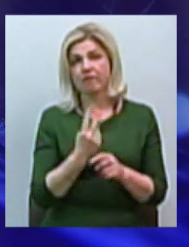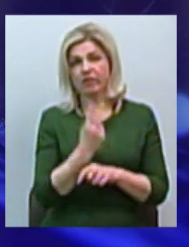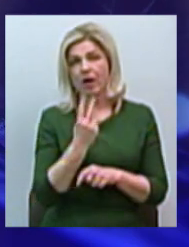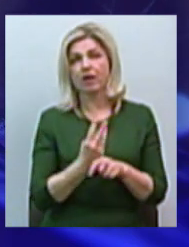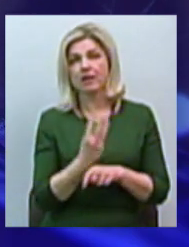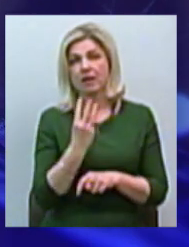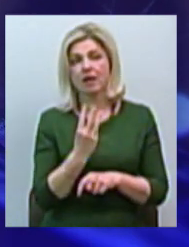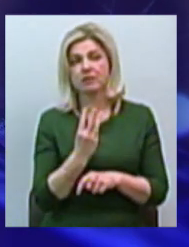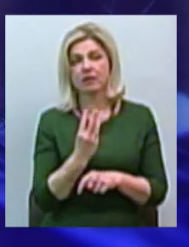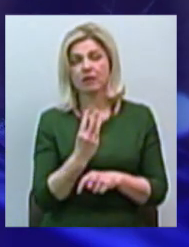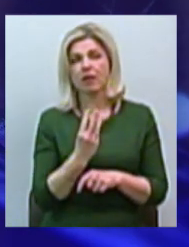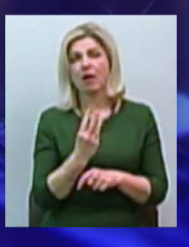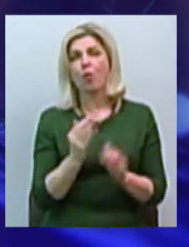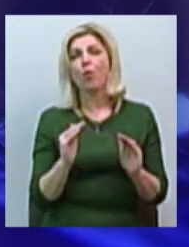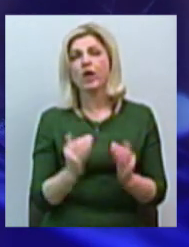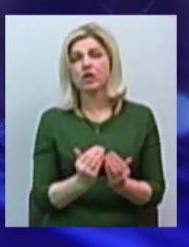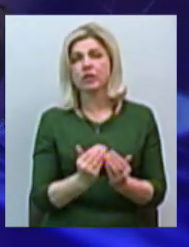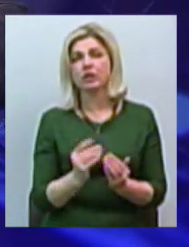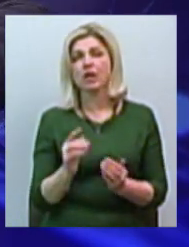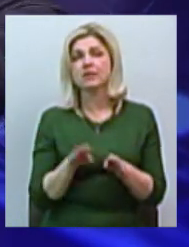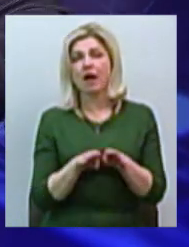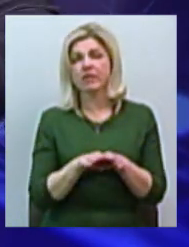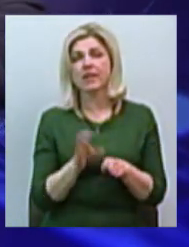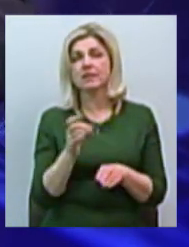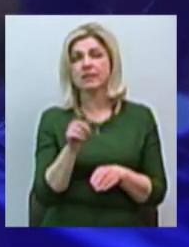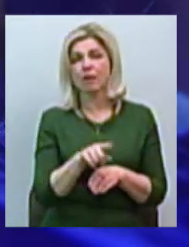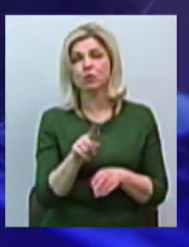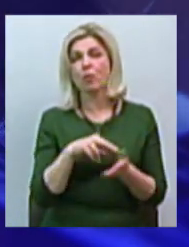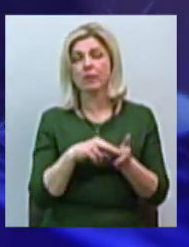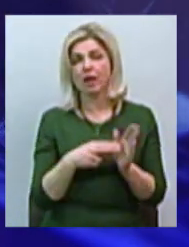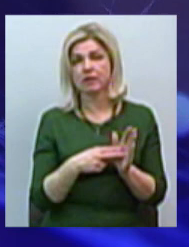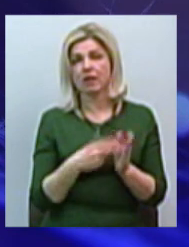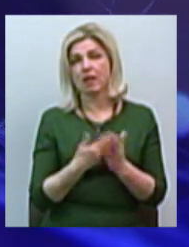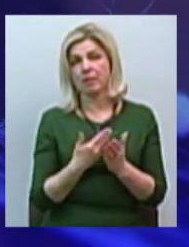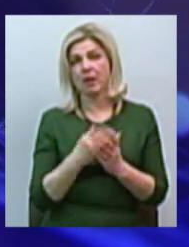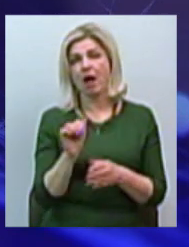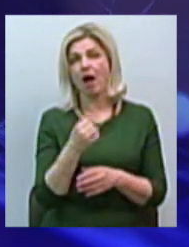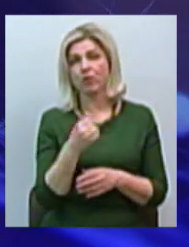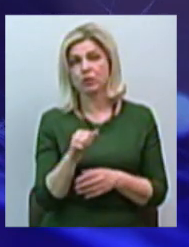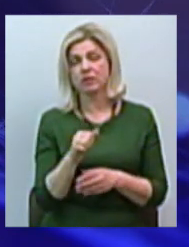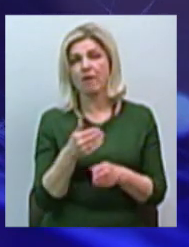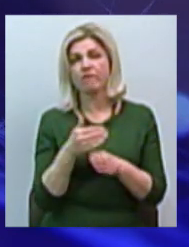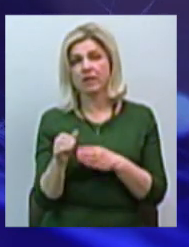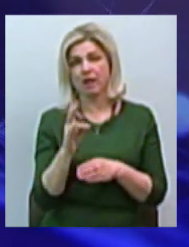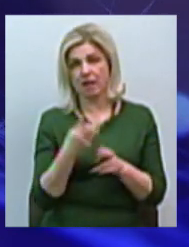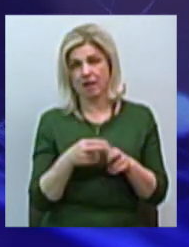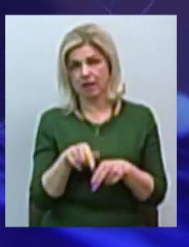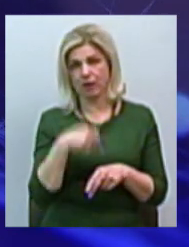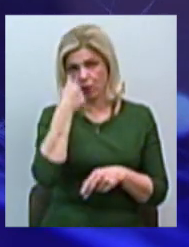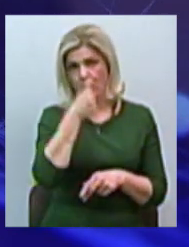рази урезали по сравнению з тим, що вони планировали, наприклад, ще в августі місяцца виделять на цей год.